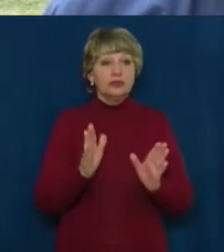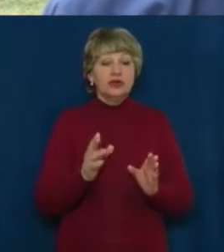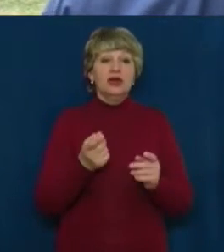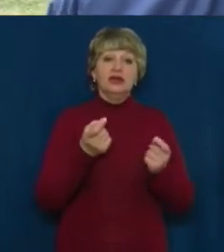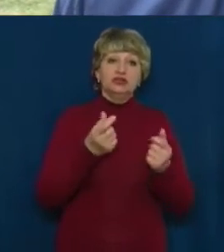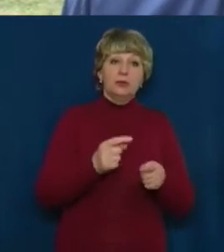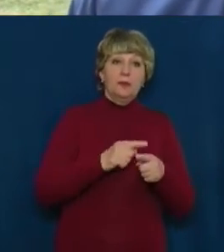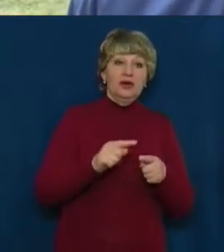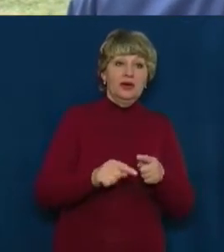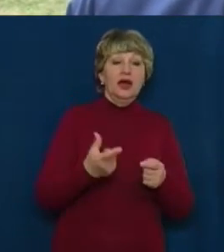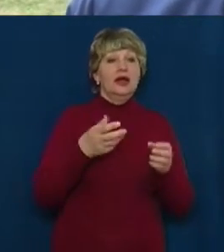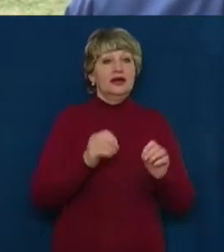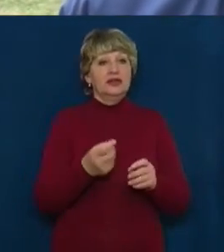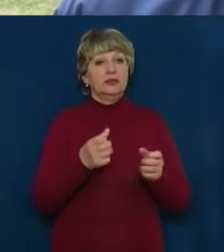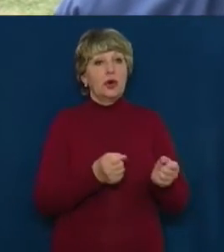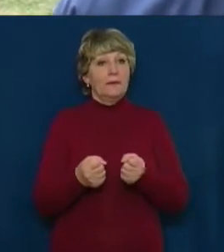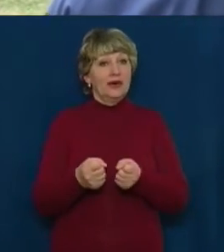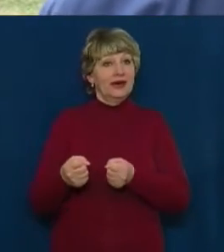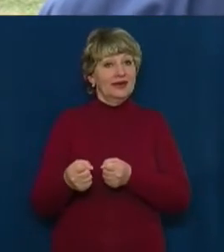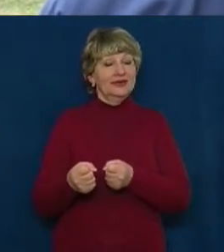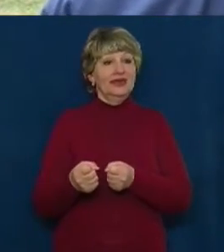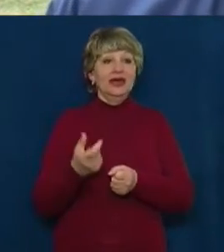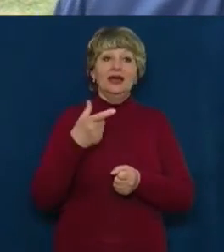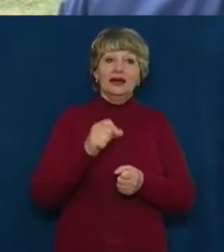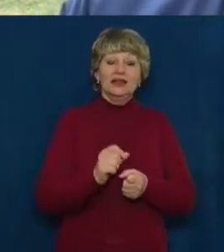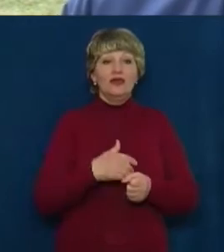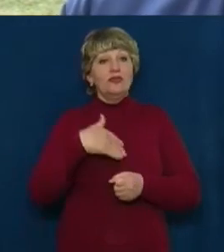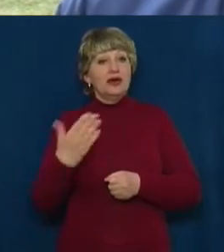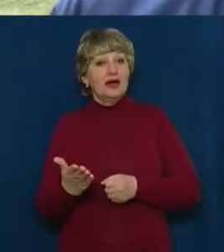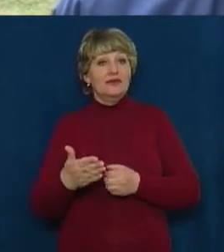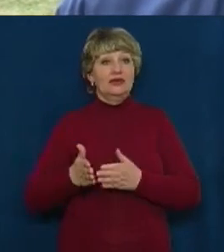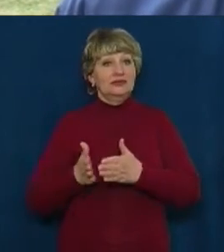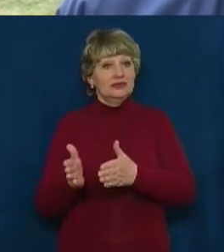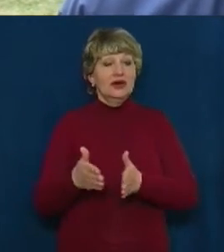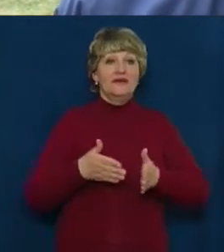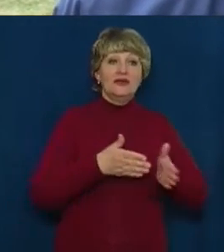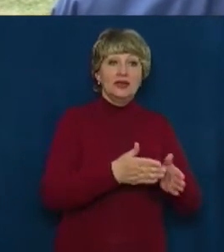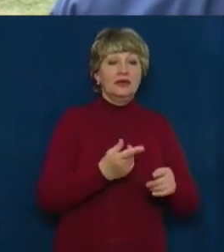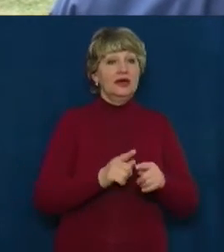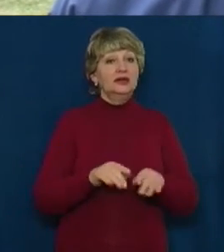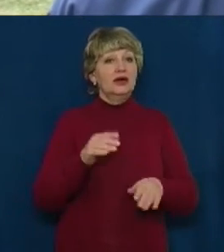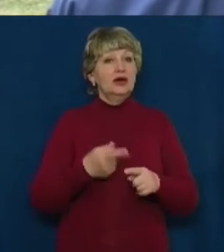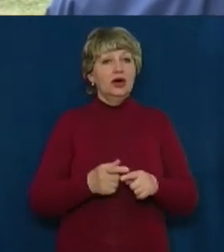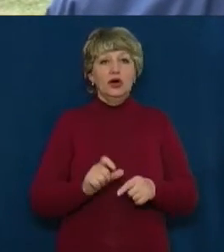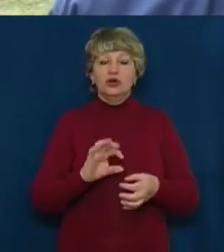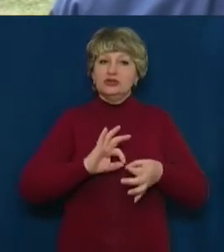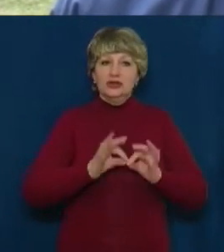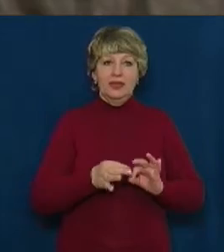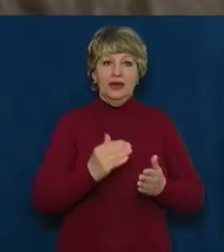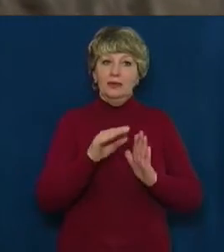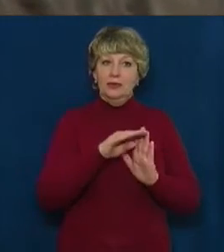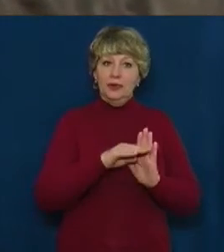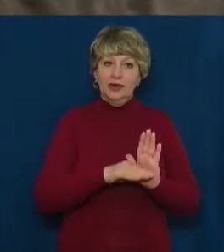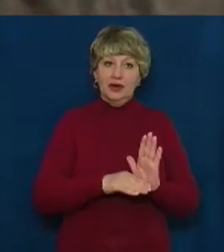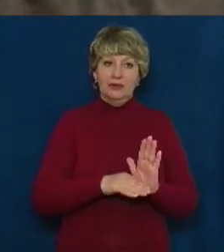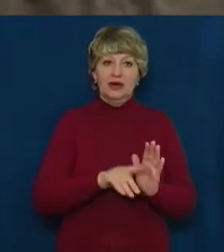прискорити, де треба собаку трохи притормозити, де піти вправо, де піти вліво. Тобто, дуже така тактична, складна програма, щоб пройти трасу Аджеліті.